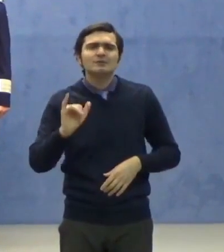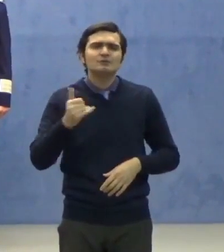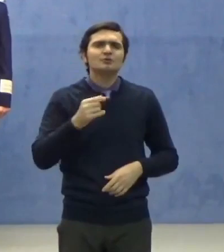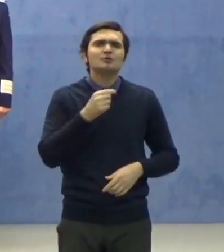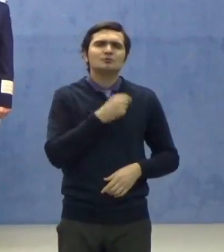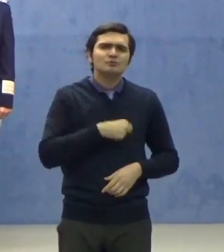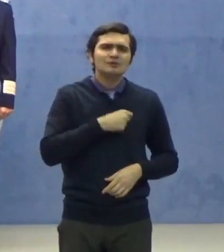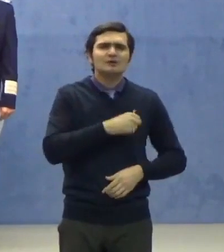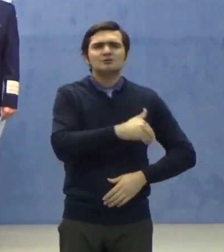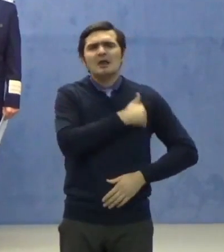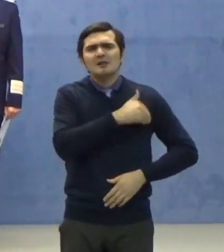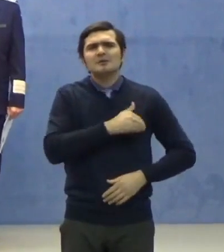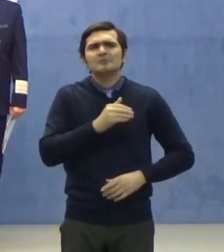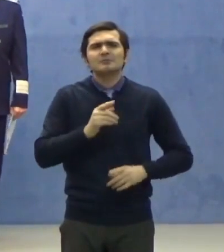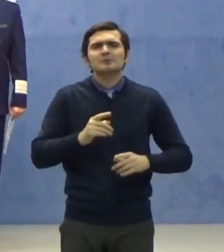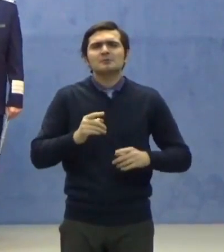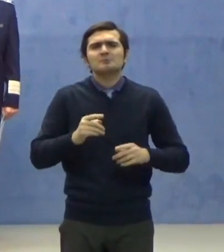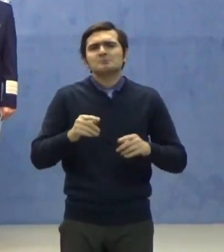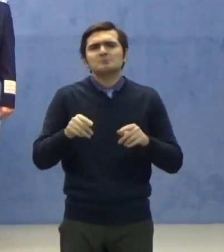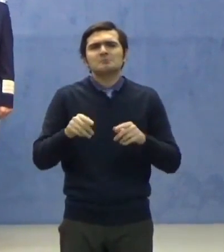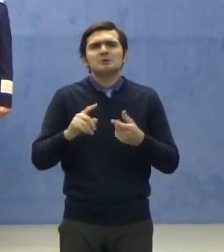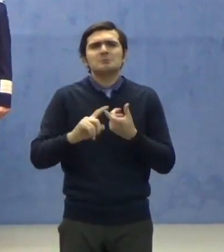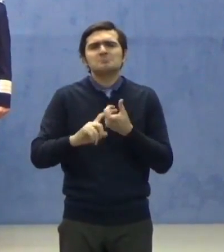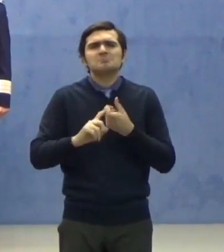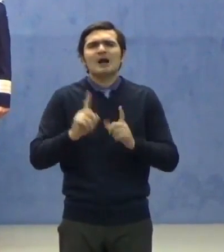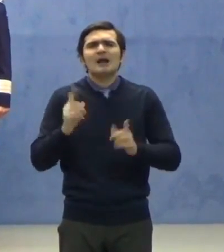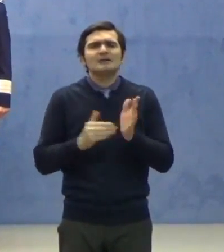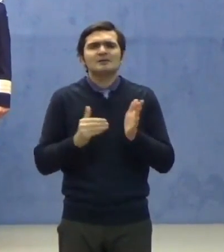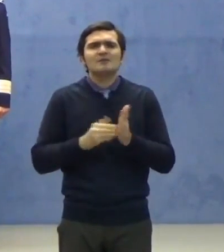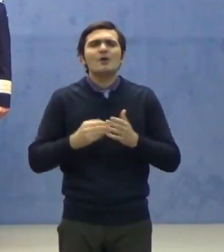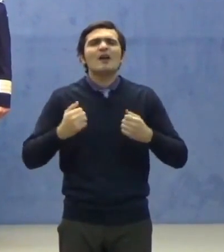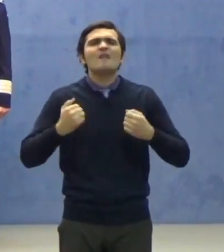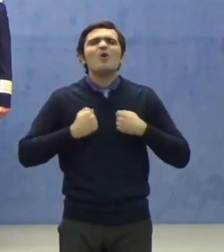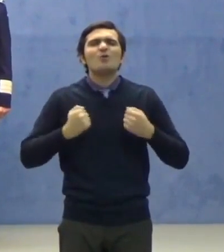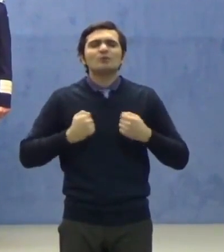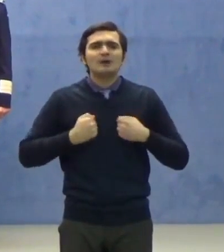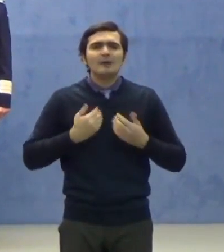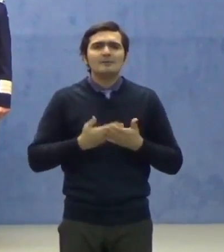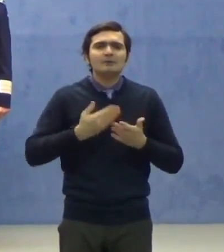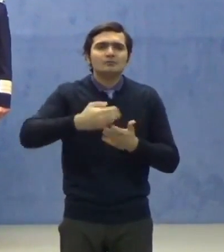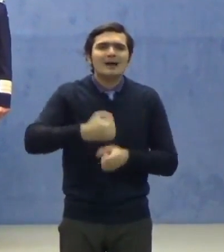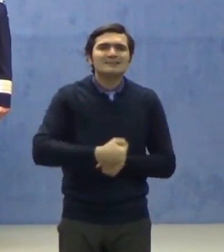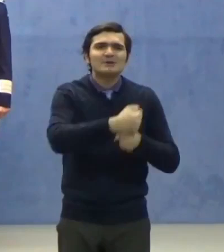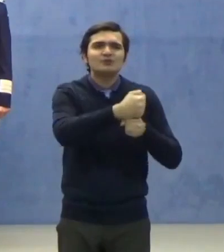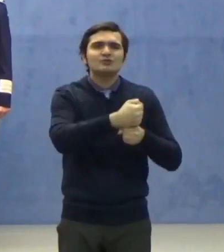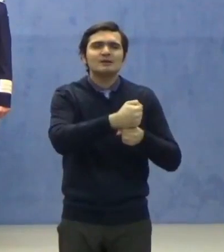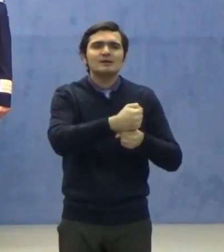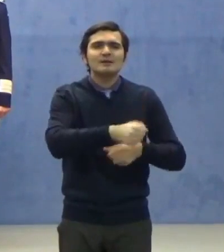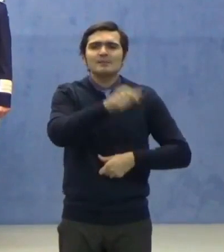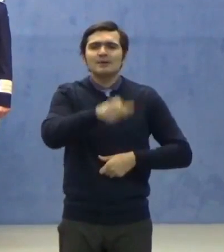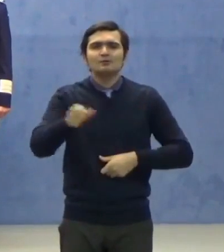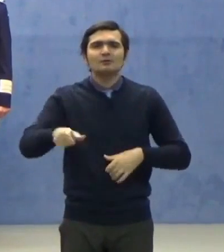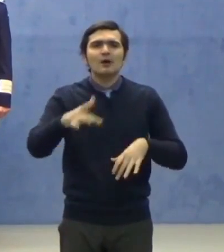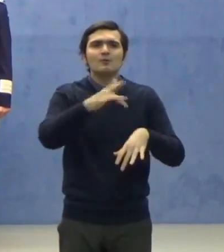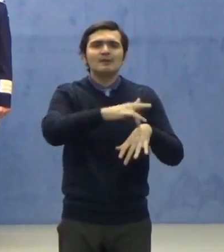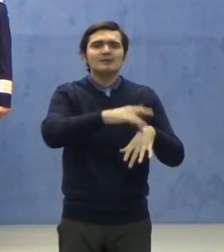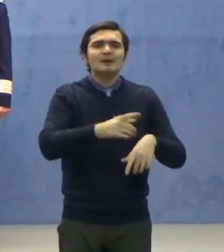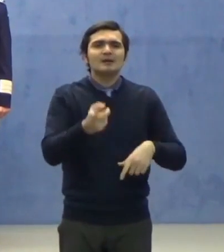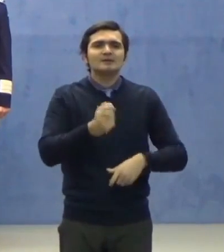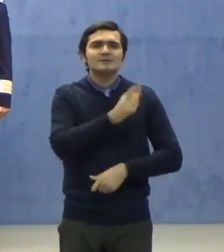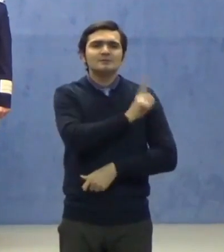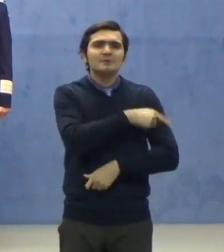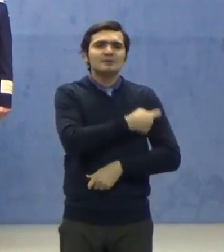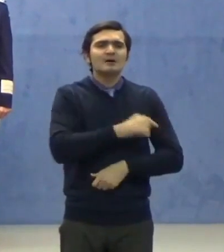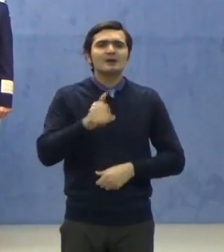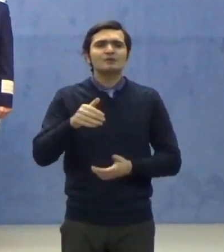în rejim de voluntariat, în caz de necesitate, în sprijinul personalului medical din spitale și din serviciile de